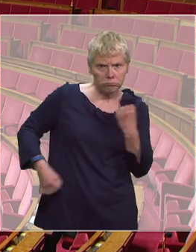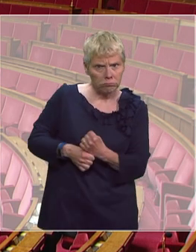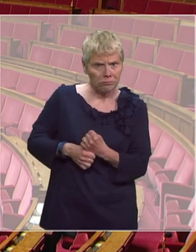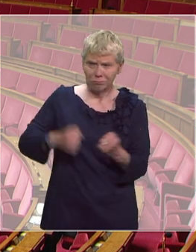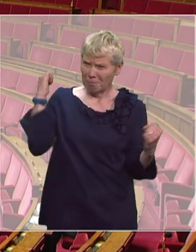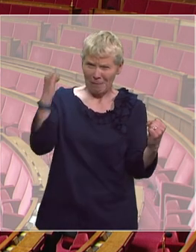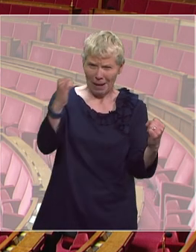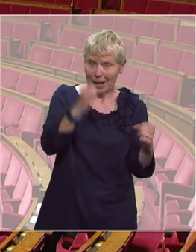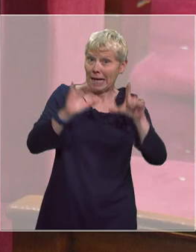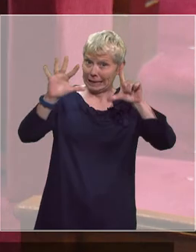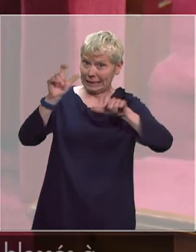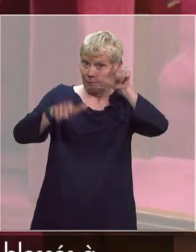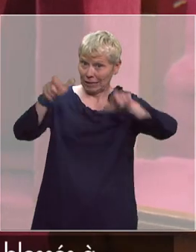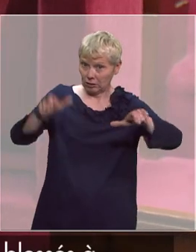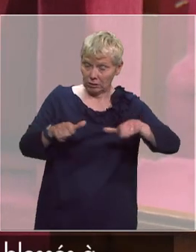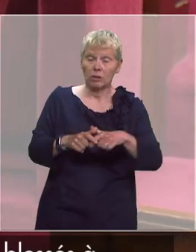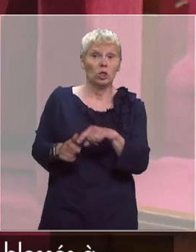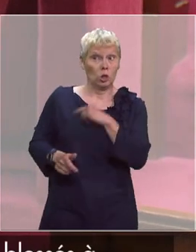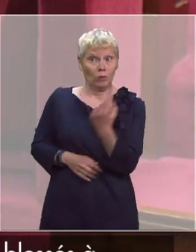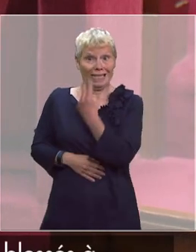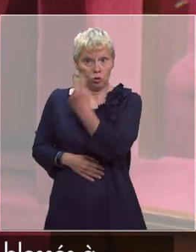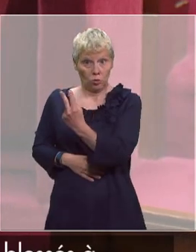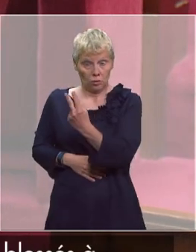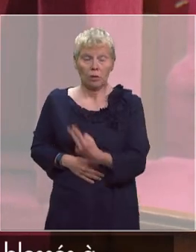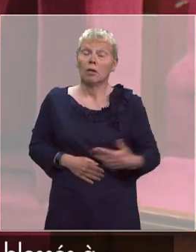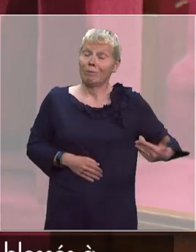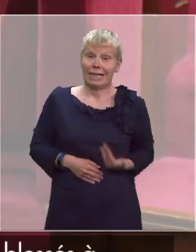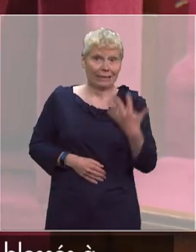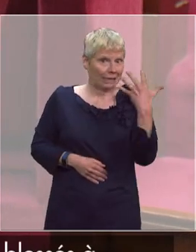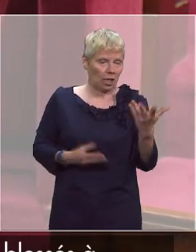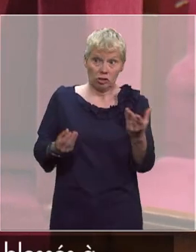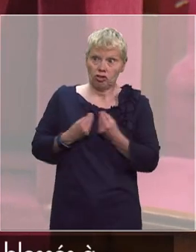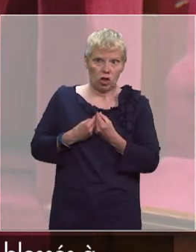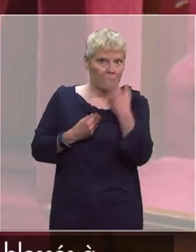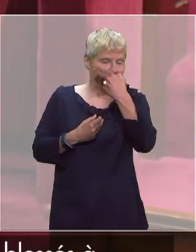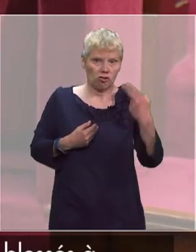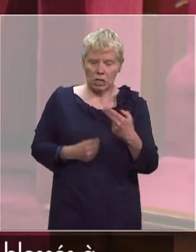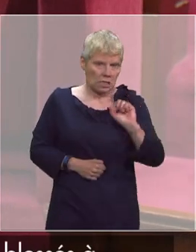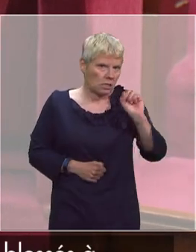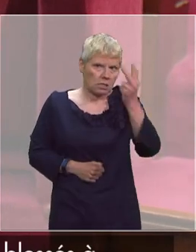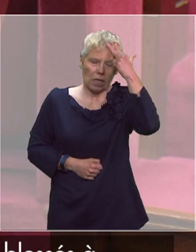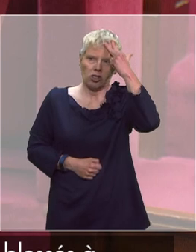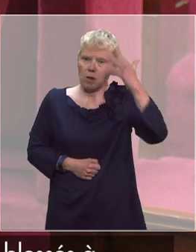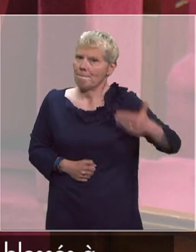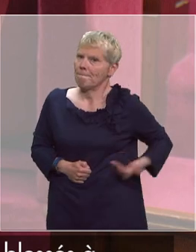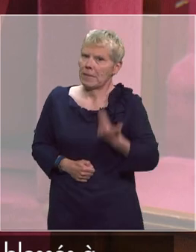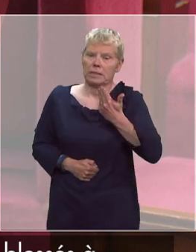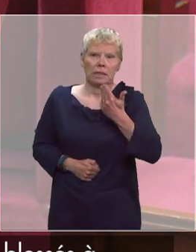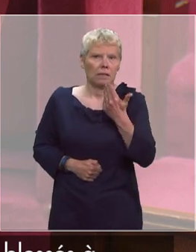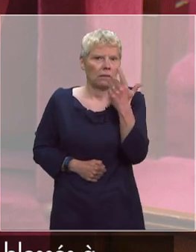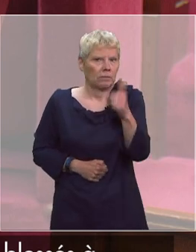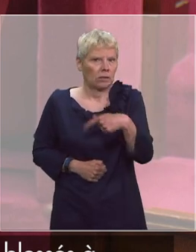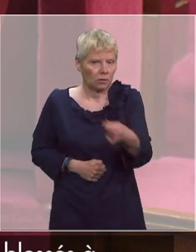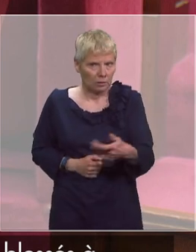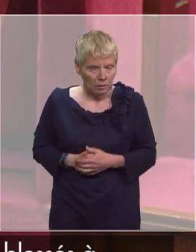personnes et en a tué 2 a meurtri notre territoire notre territoire national bien évidemment évidemment au-delà de